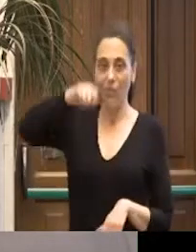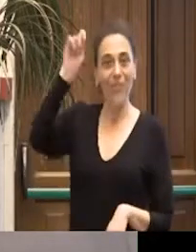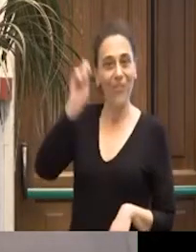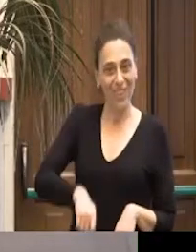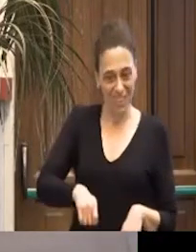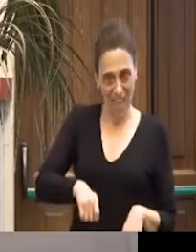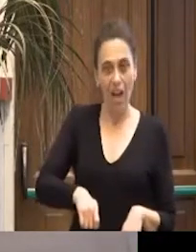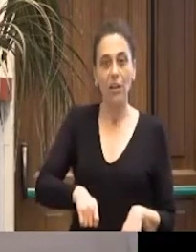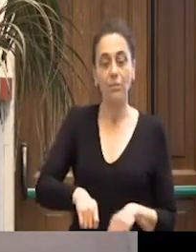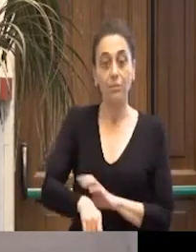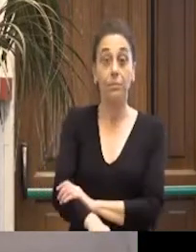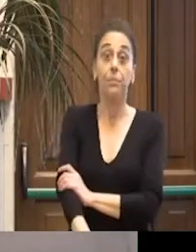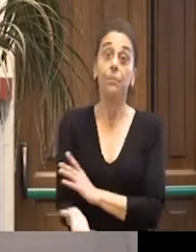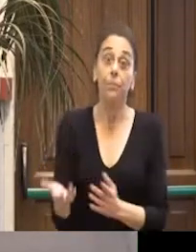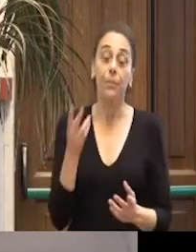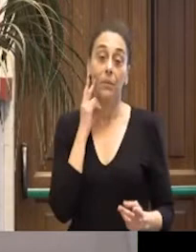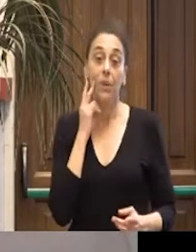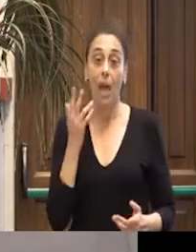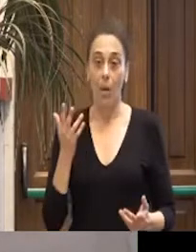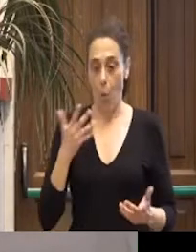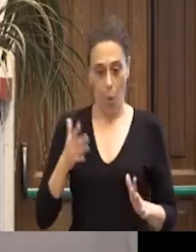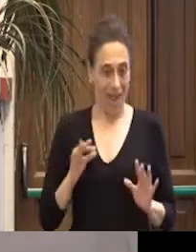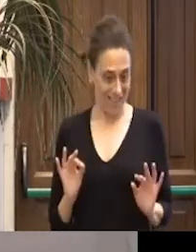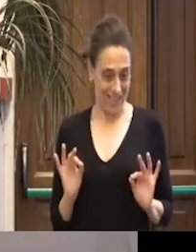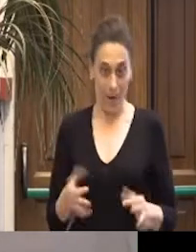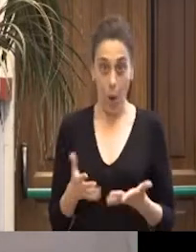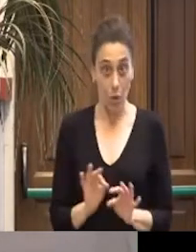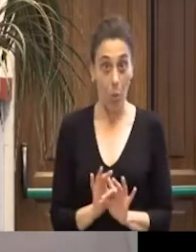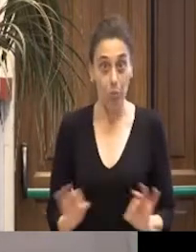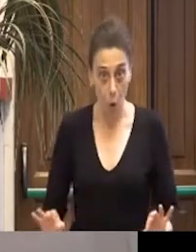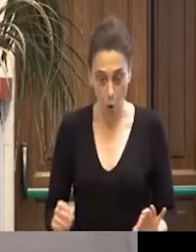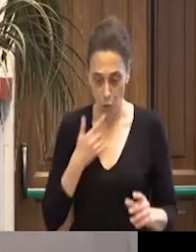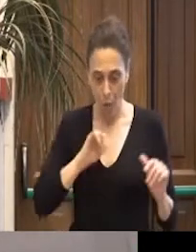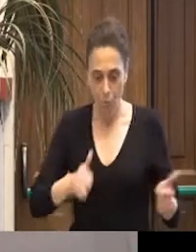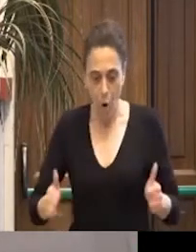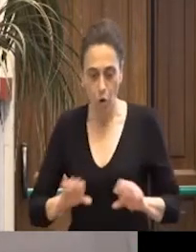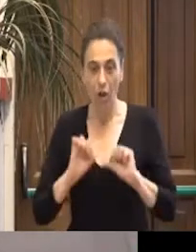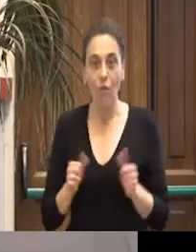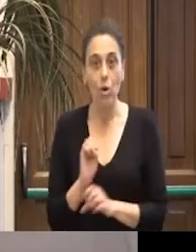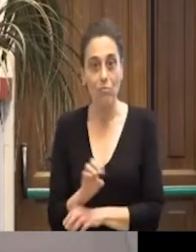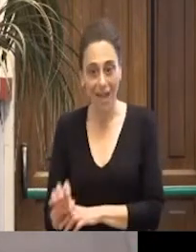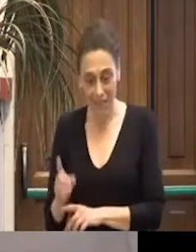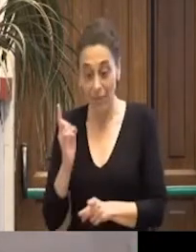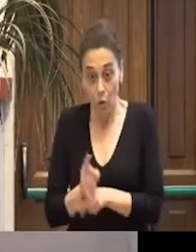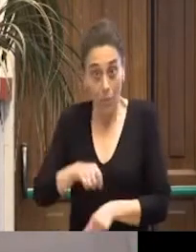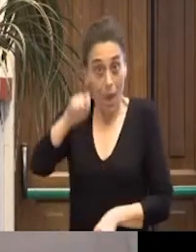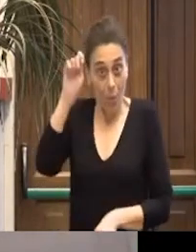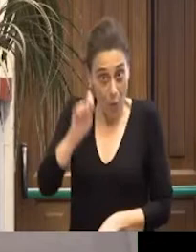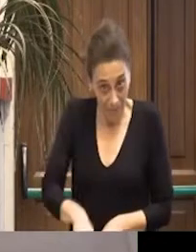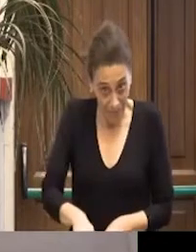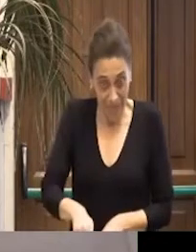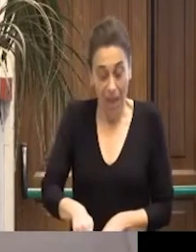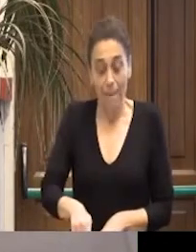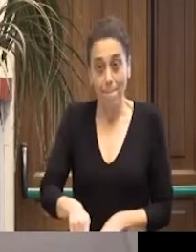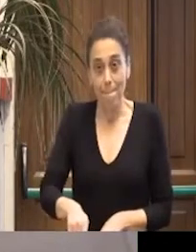un, siamo addirittura d'arrivo con i moduli formativi e via dicendo, lo stiamo già facendo